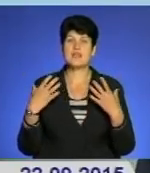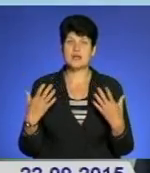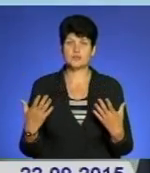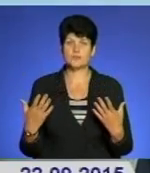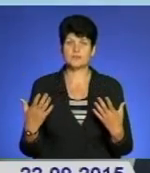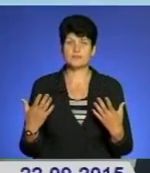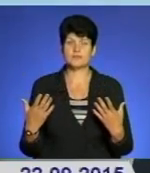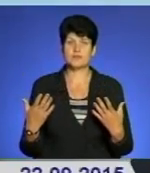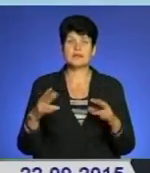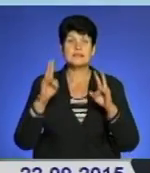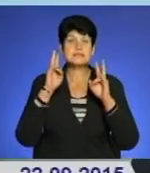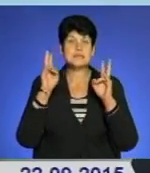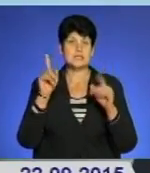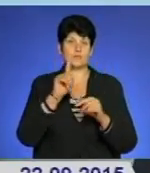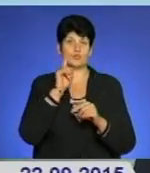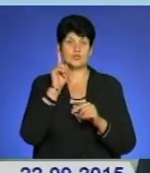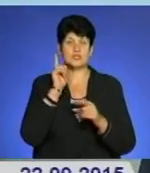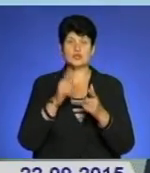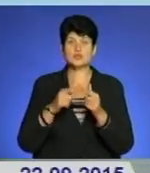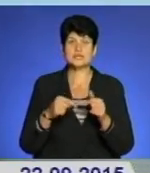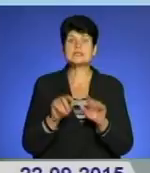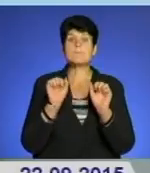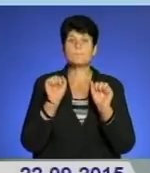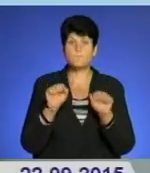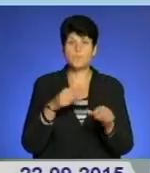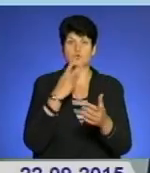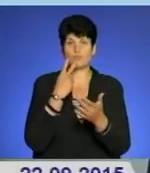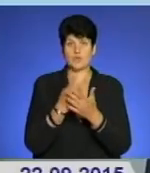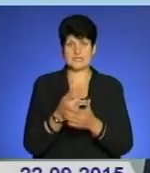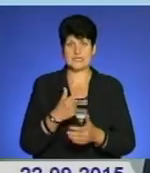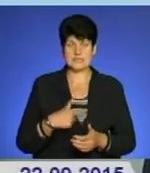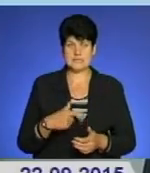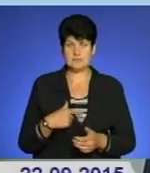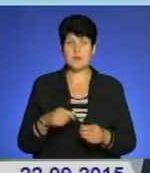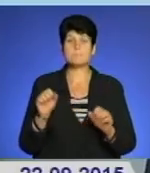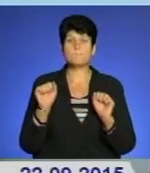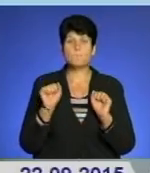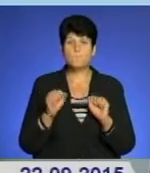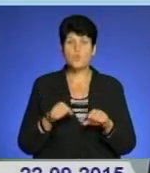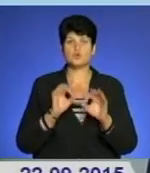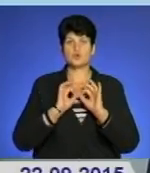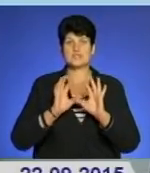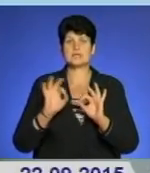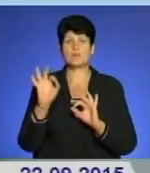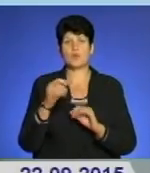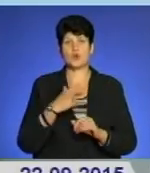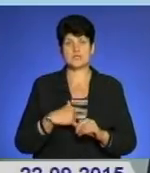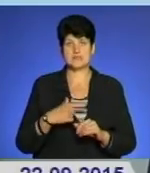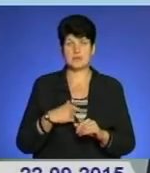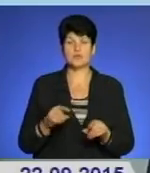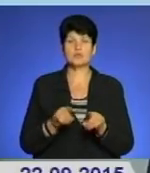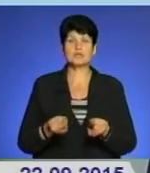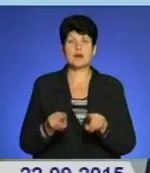незнані молодіжні організації можуть показати себе, можуть розказати про себе і тим самим